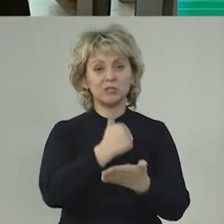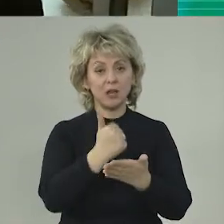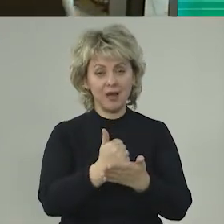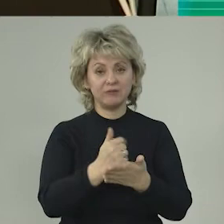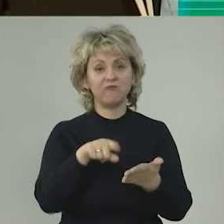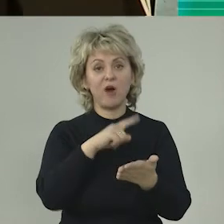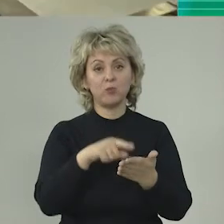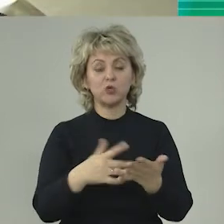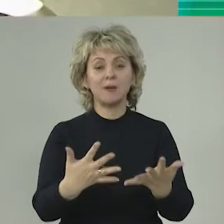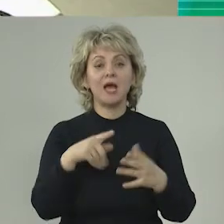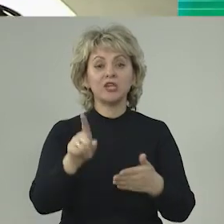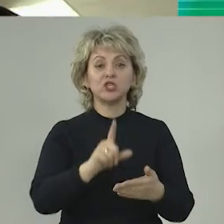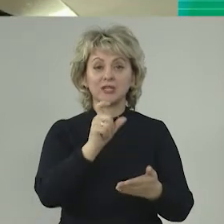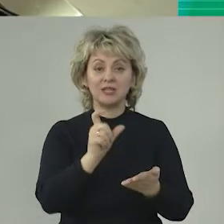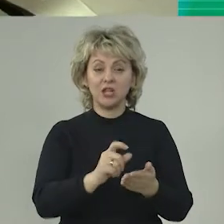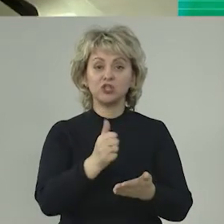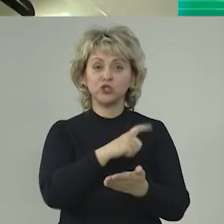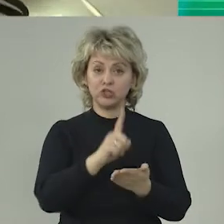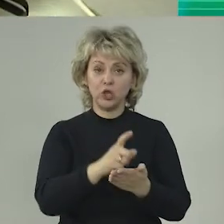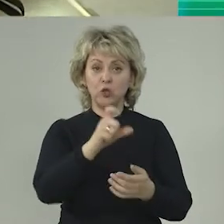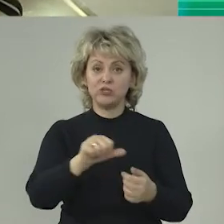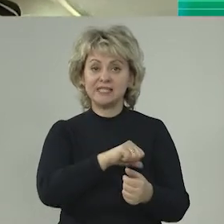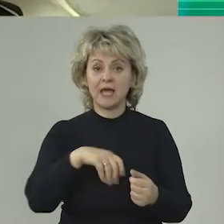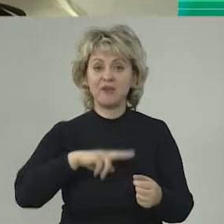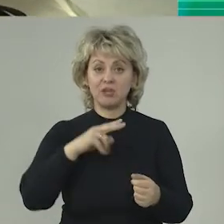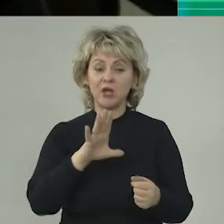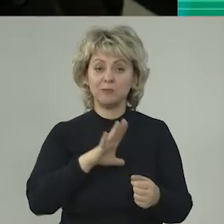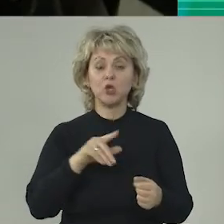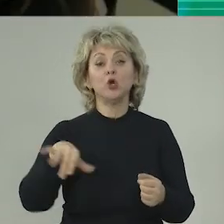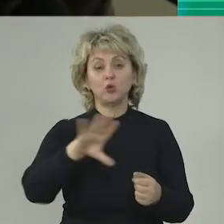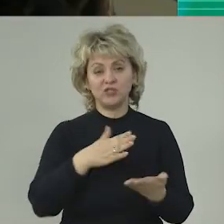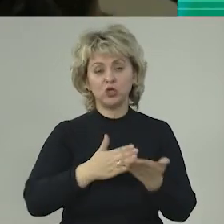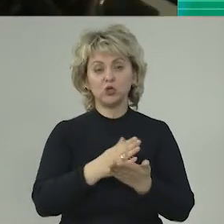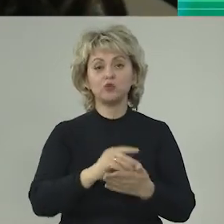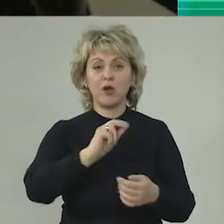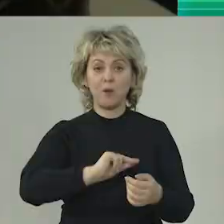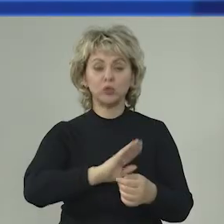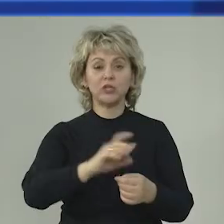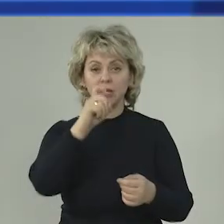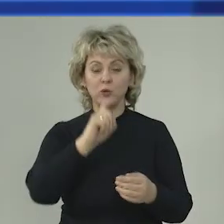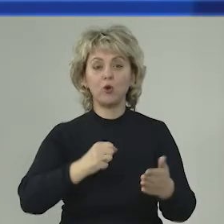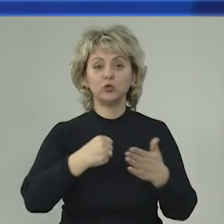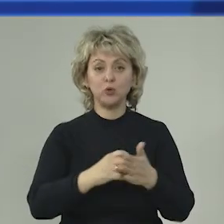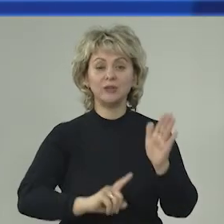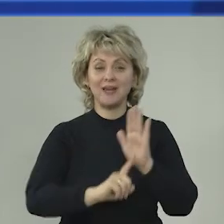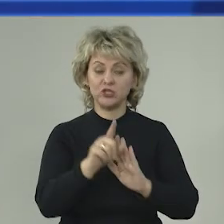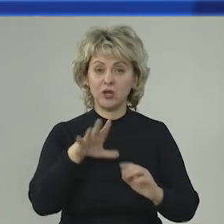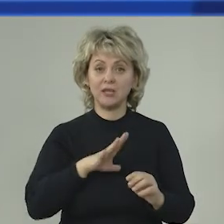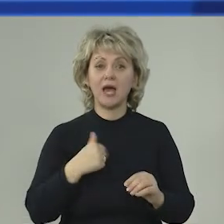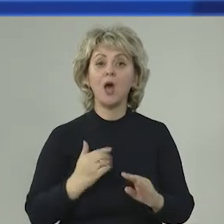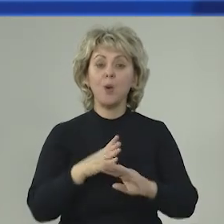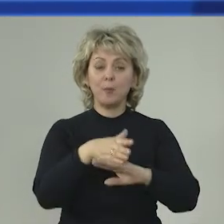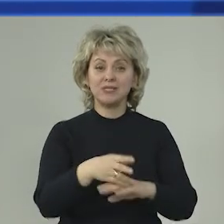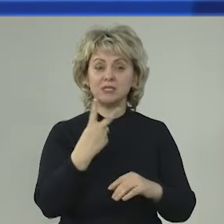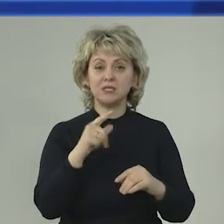главным. Конечно, сами люди должны быть всегда внимательны, но, тем не менее, все службы работали неплохо. И до начала был доклад. Я